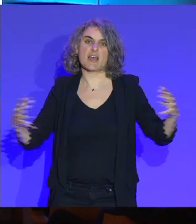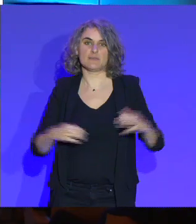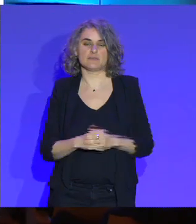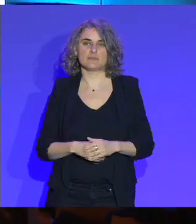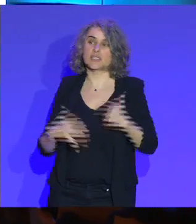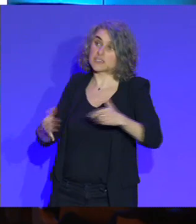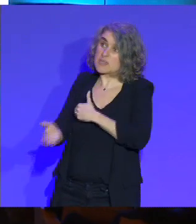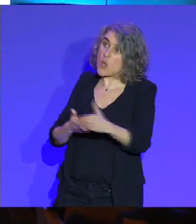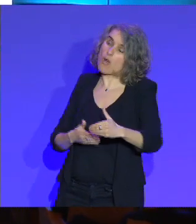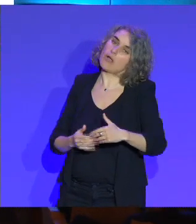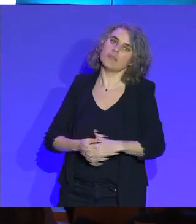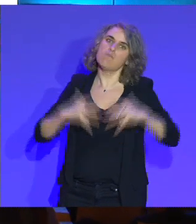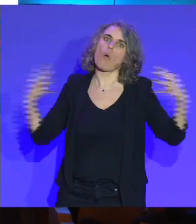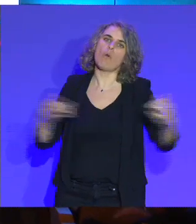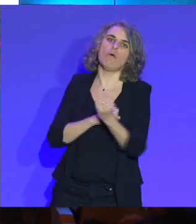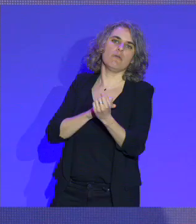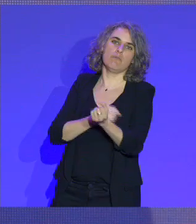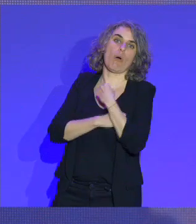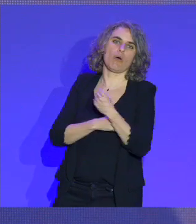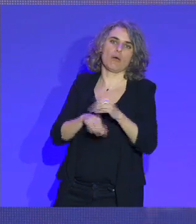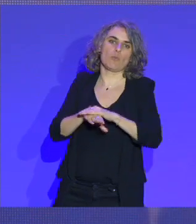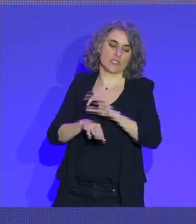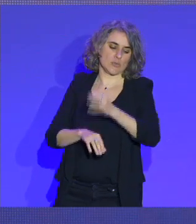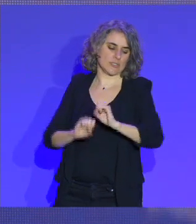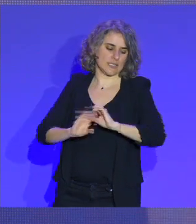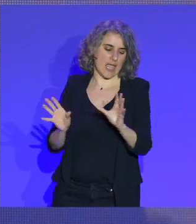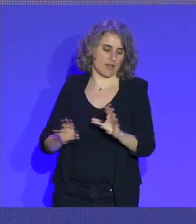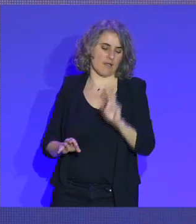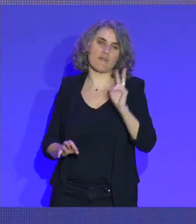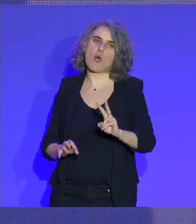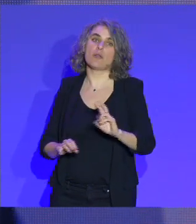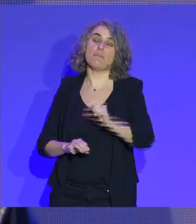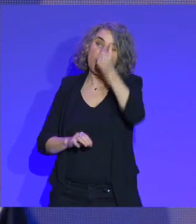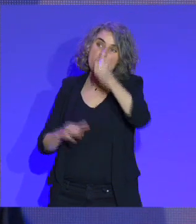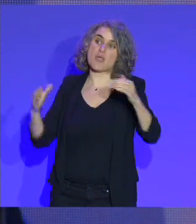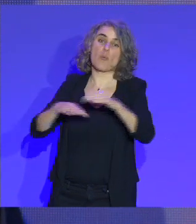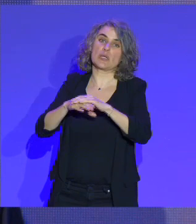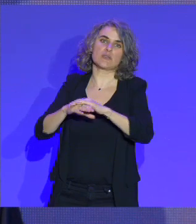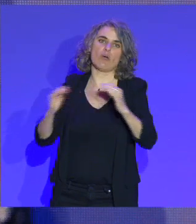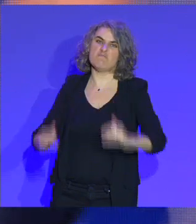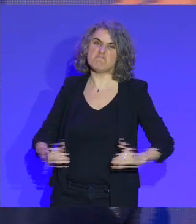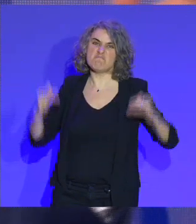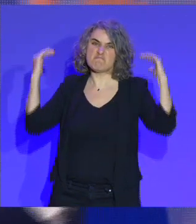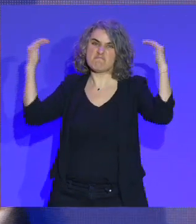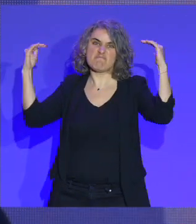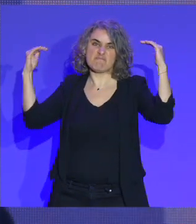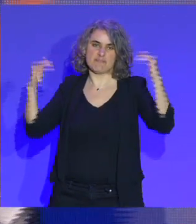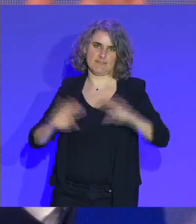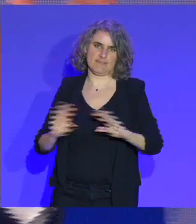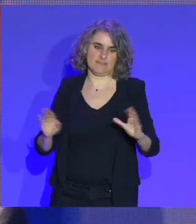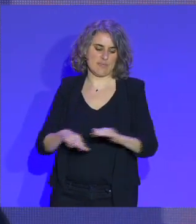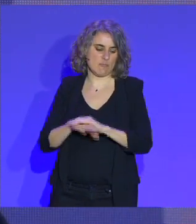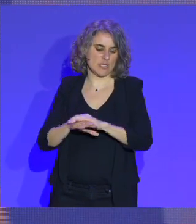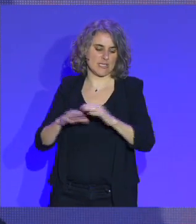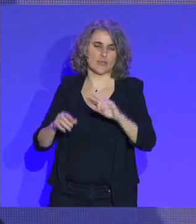millions larges. Larges. Et ça, c'est ceux qui sont dans les clubs. pas le premier, vous êtes très au-delà de tout le monde. Donc merci d'être là. Tous rassemblés.